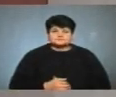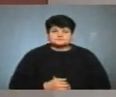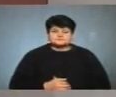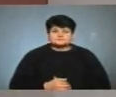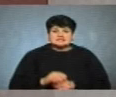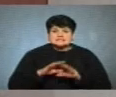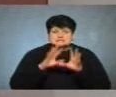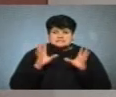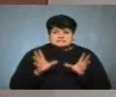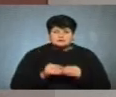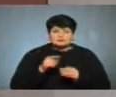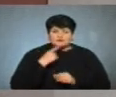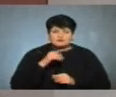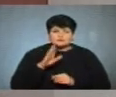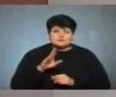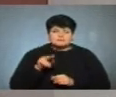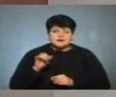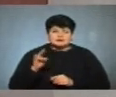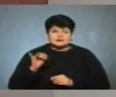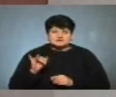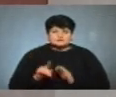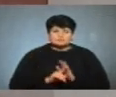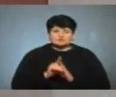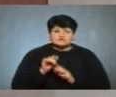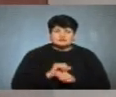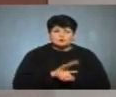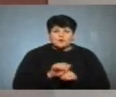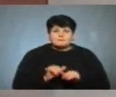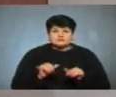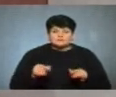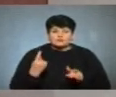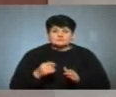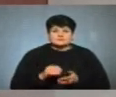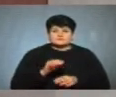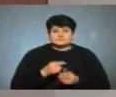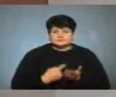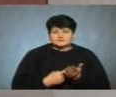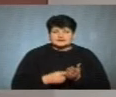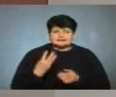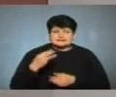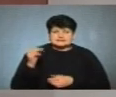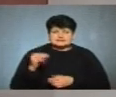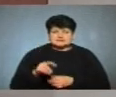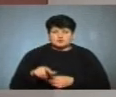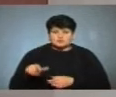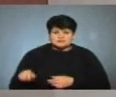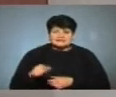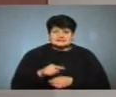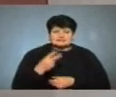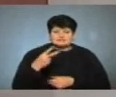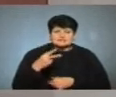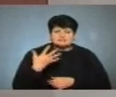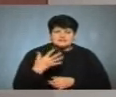Загалом, каже Володимир Паничев, спочатку пандемії в області коронавірус підтвердили у понад 30 тисяч людей. З них понад